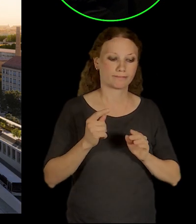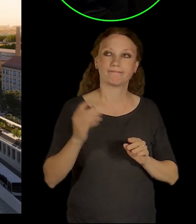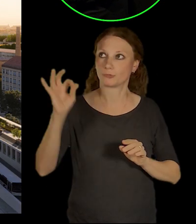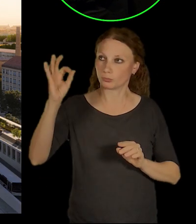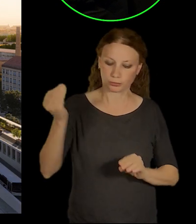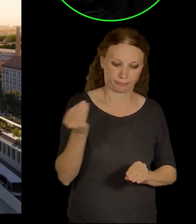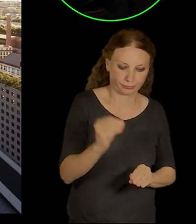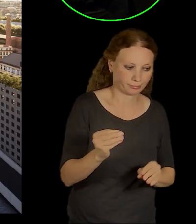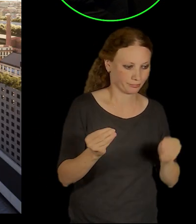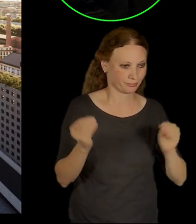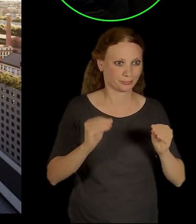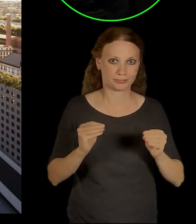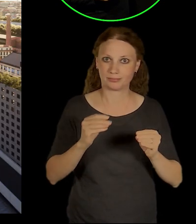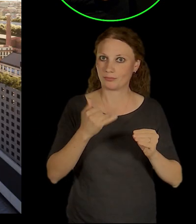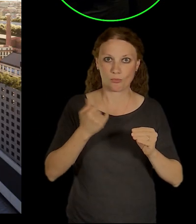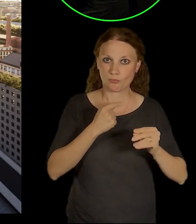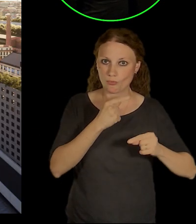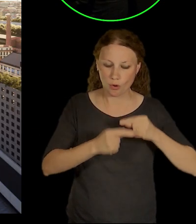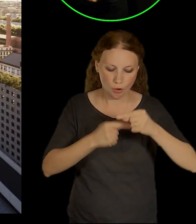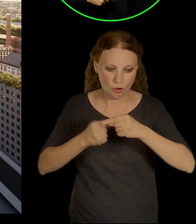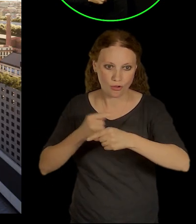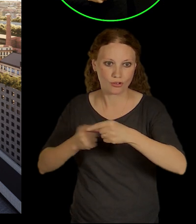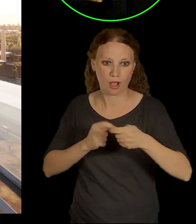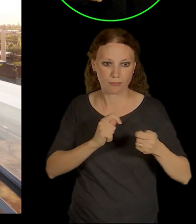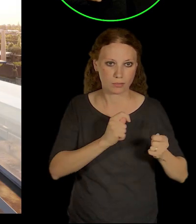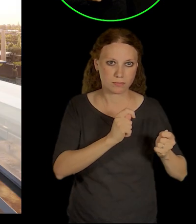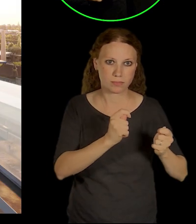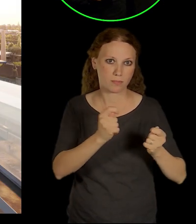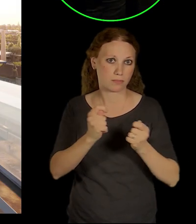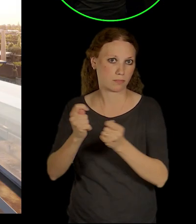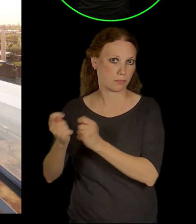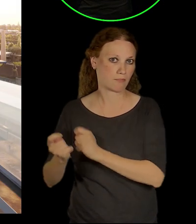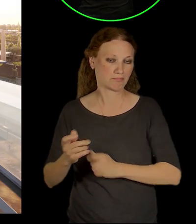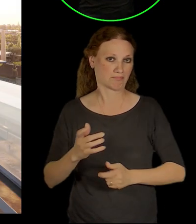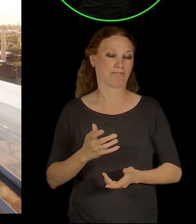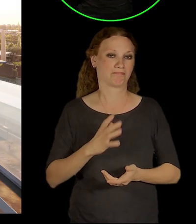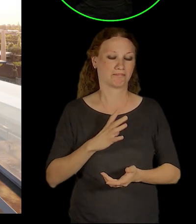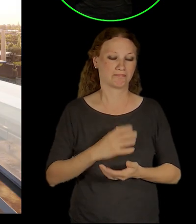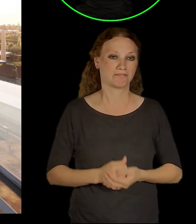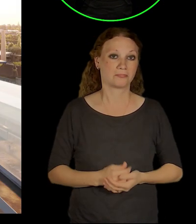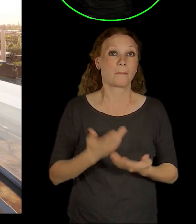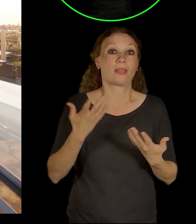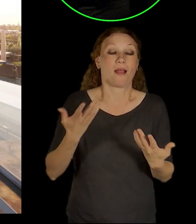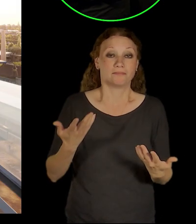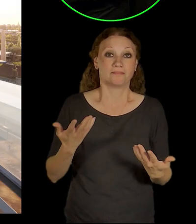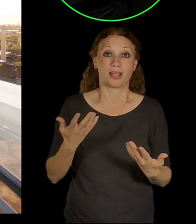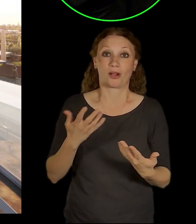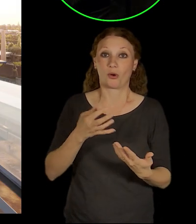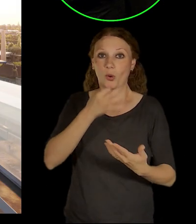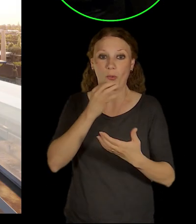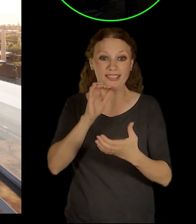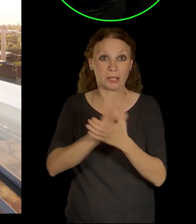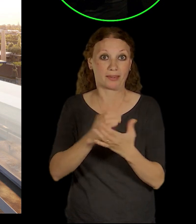rozvoj je prostě dynamický a nejsem vám schopný teď garantovat, že to, co tam